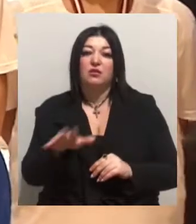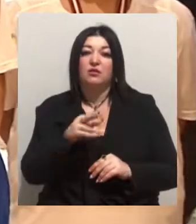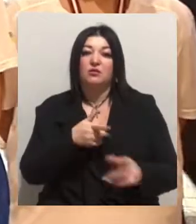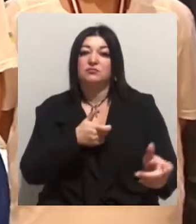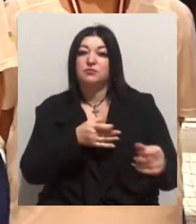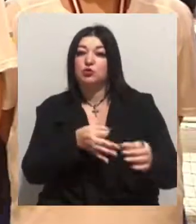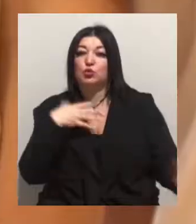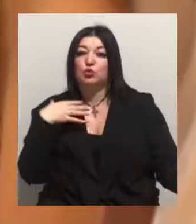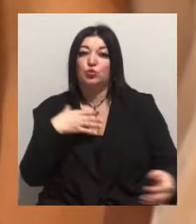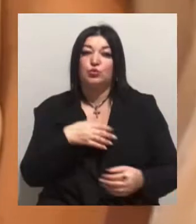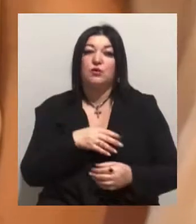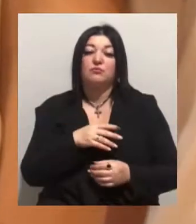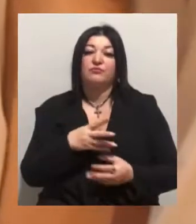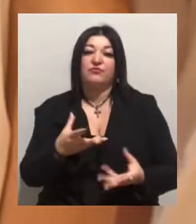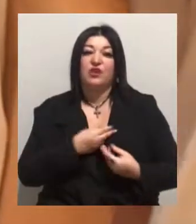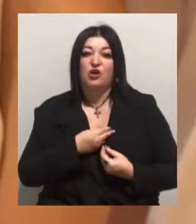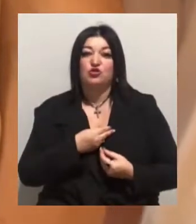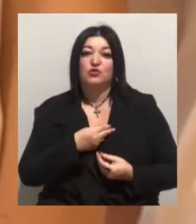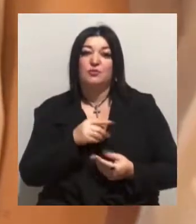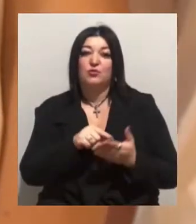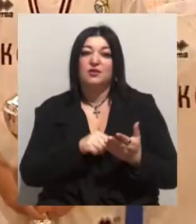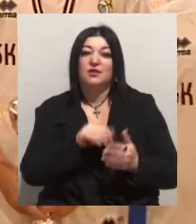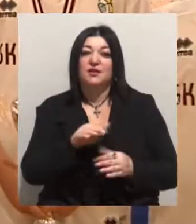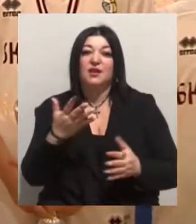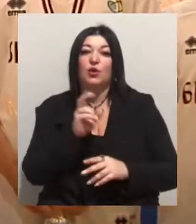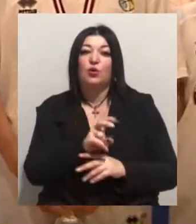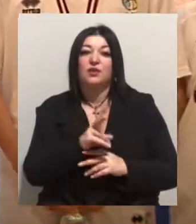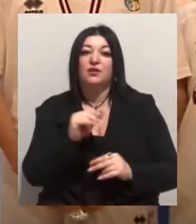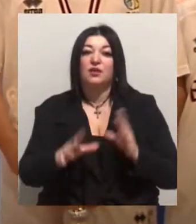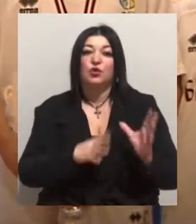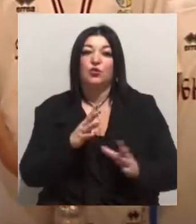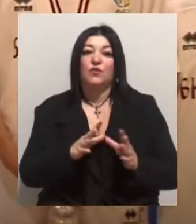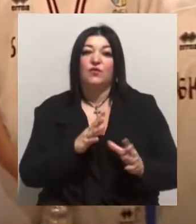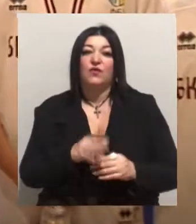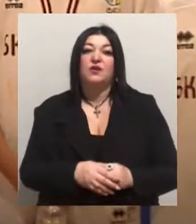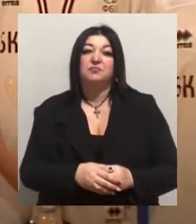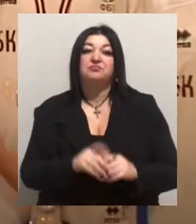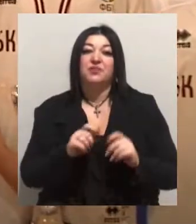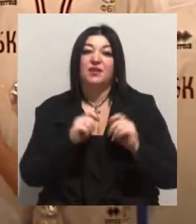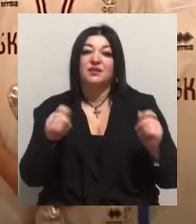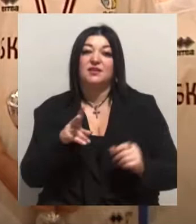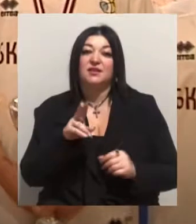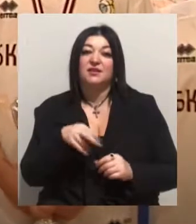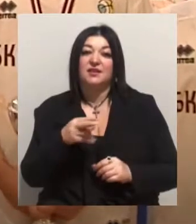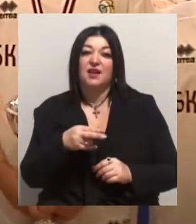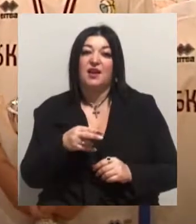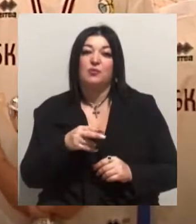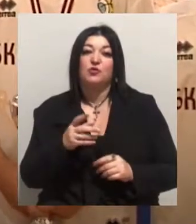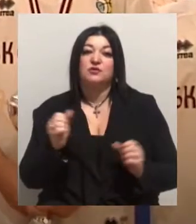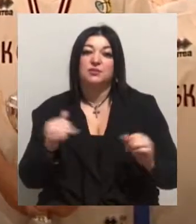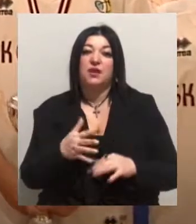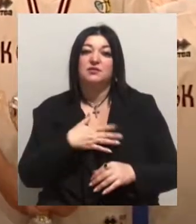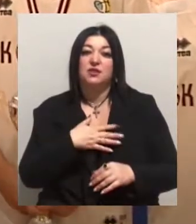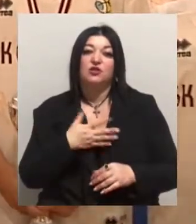оновленого спорткомплексу поділились діти, які ходять на тренування. Відкриття «Динамо» зібралися наша дитяча команда,